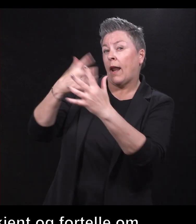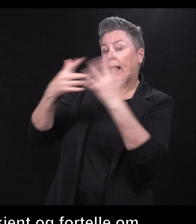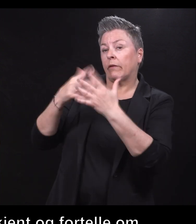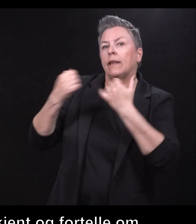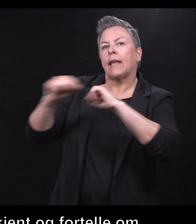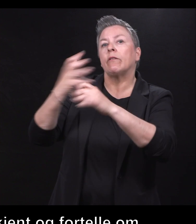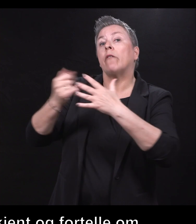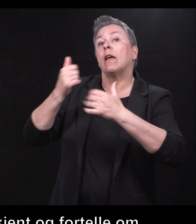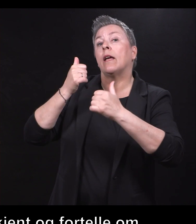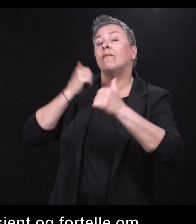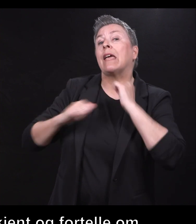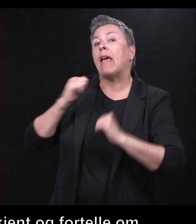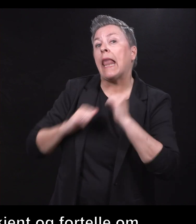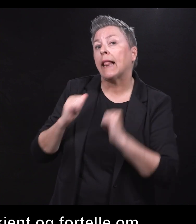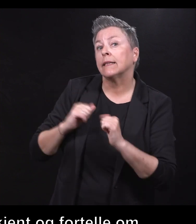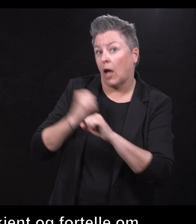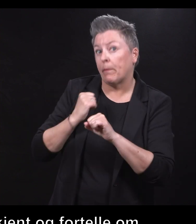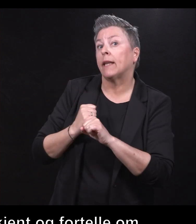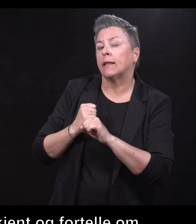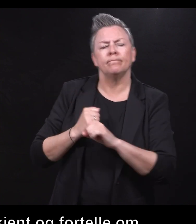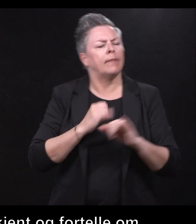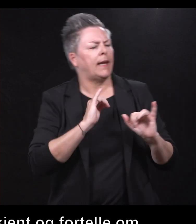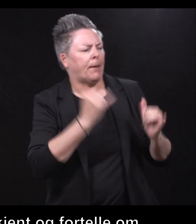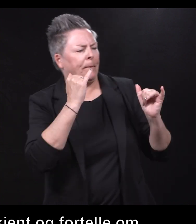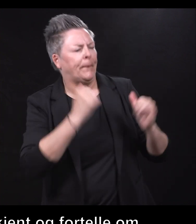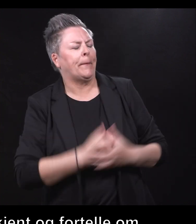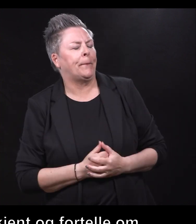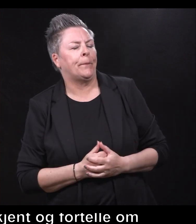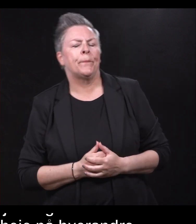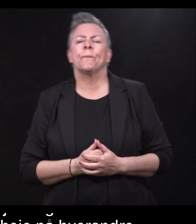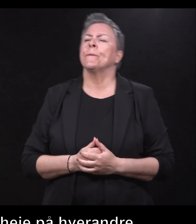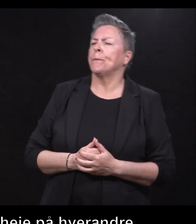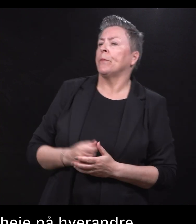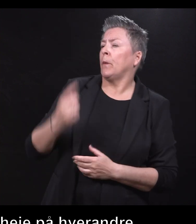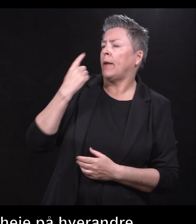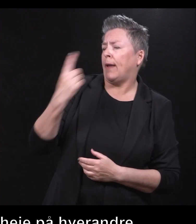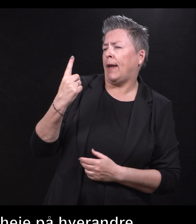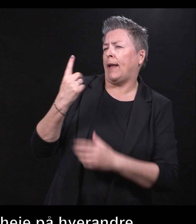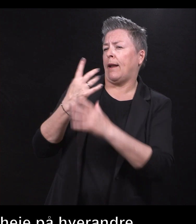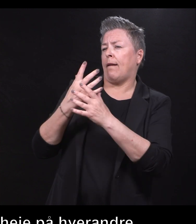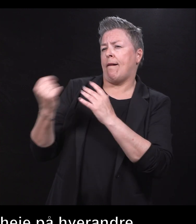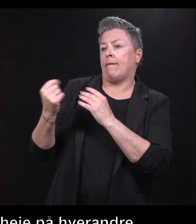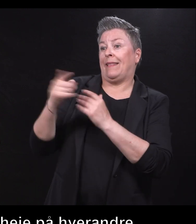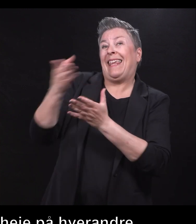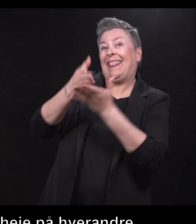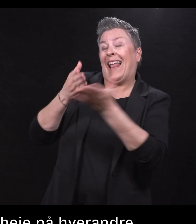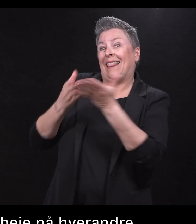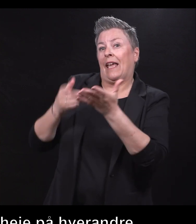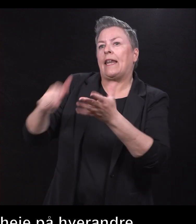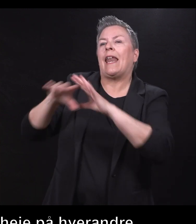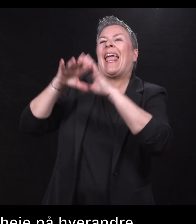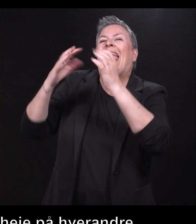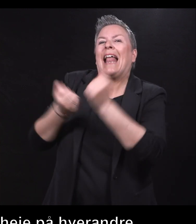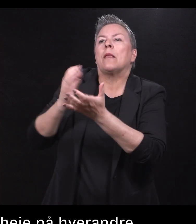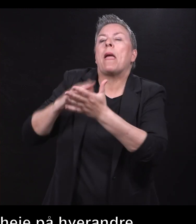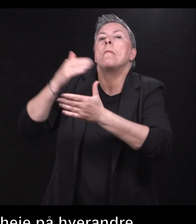frivillighetsarbeid. Og det er en av de deler i denne helt med pakken som